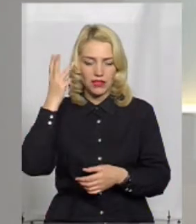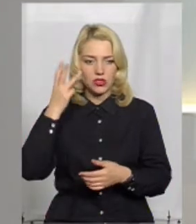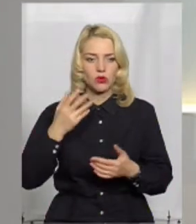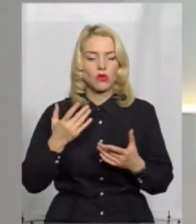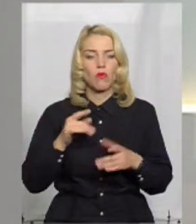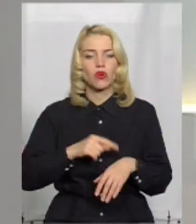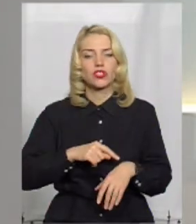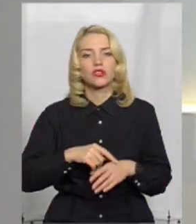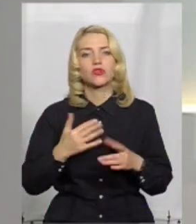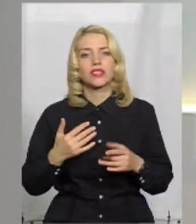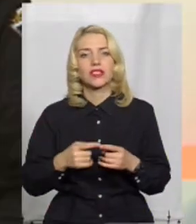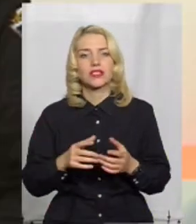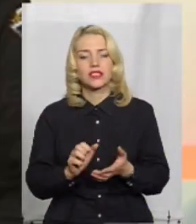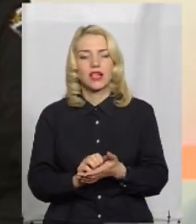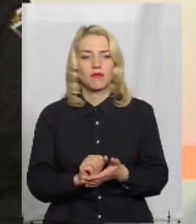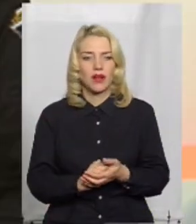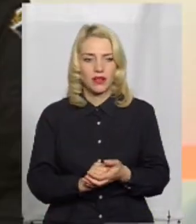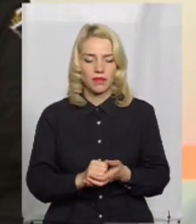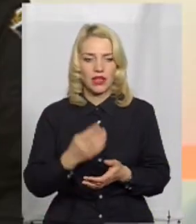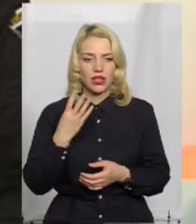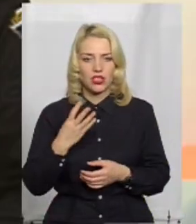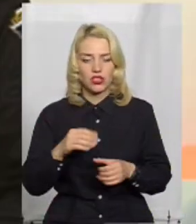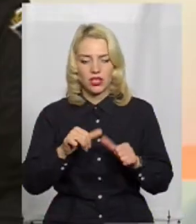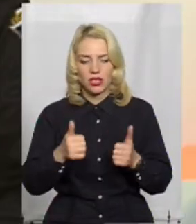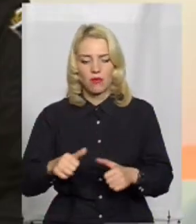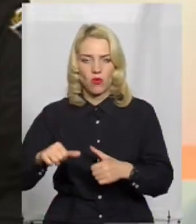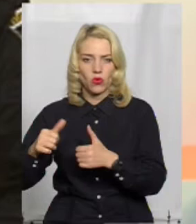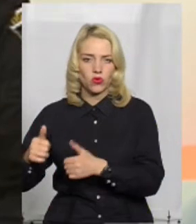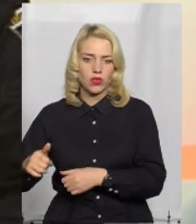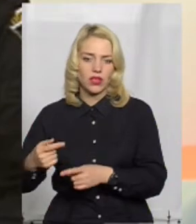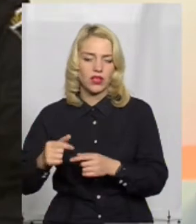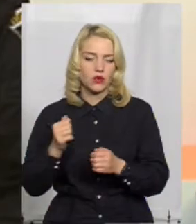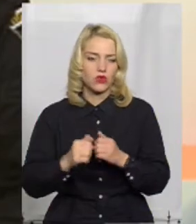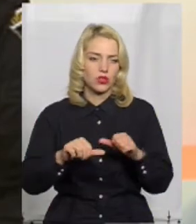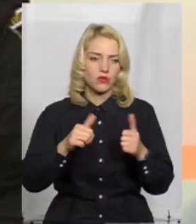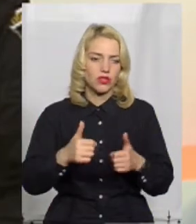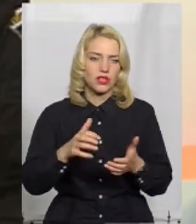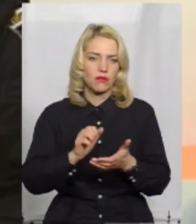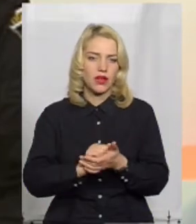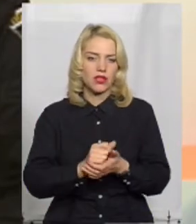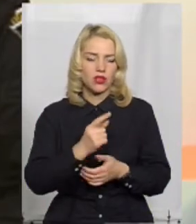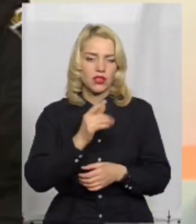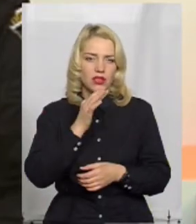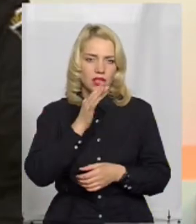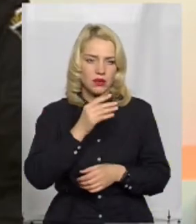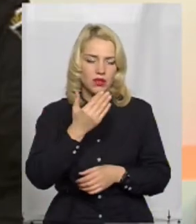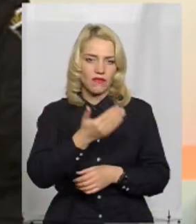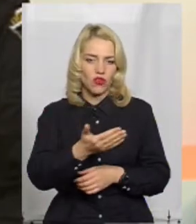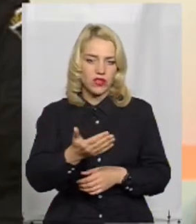це займає? Ну, чотири модулі, кожний модуль приблизно займає один день. Вони займаються